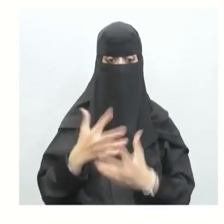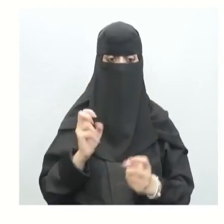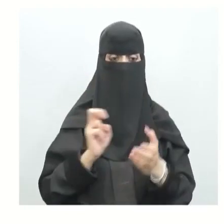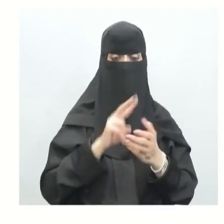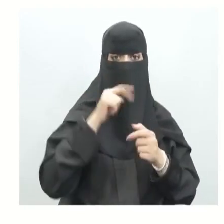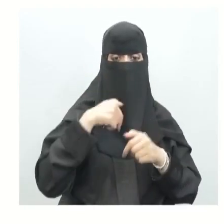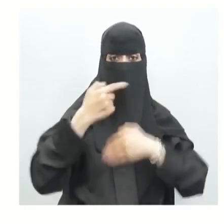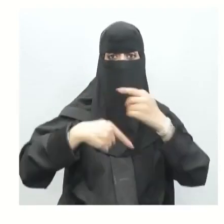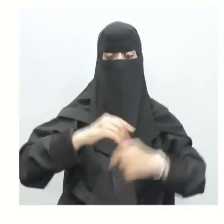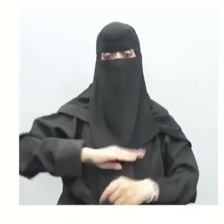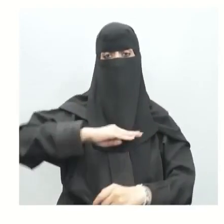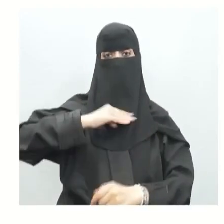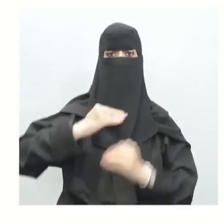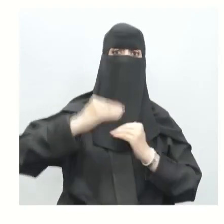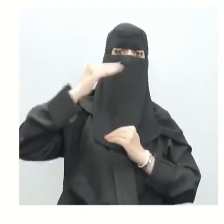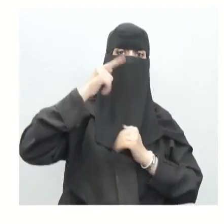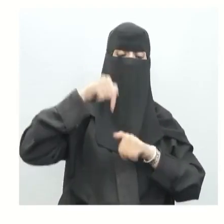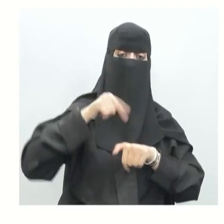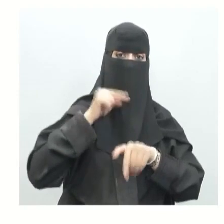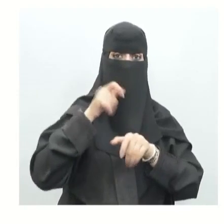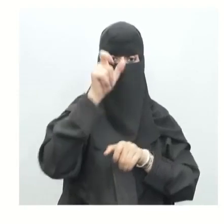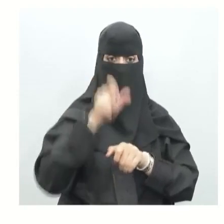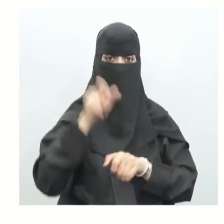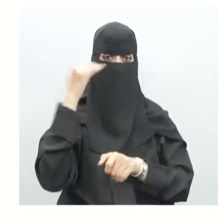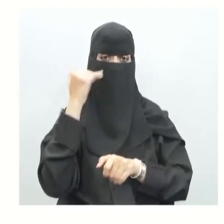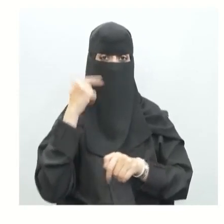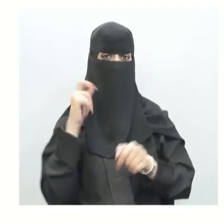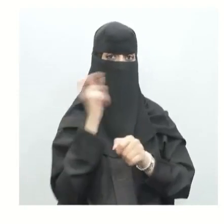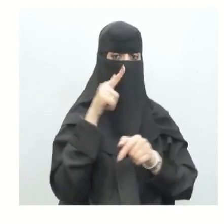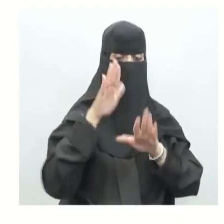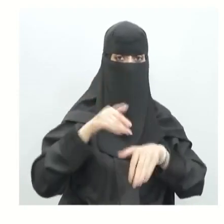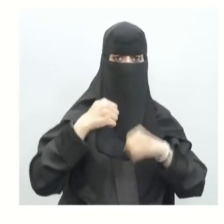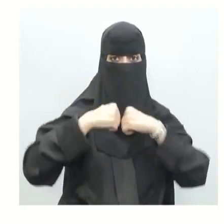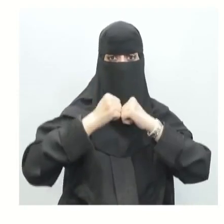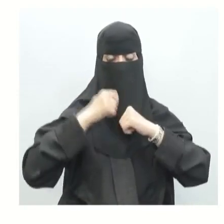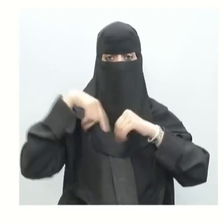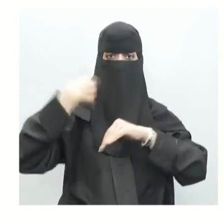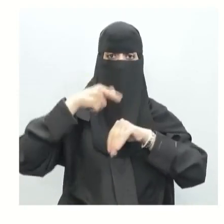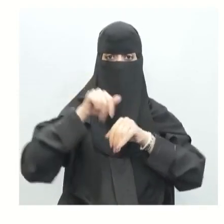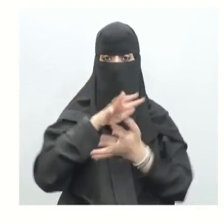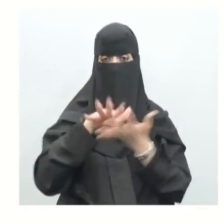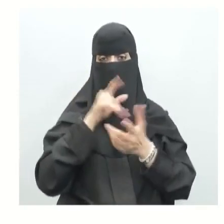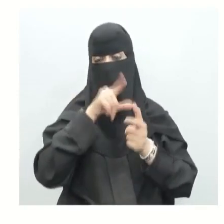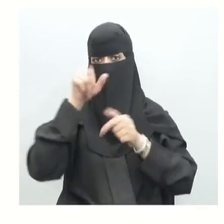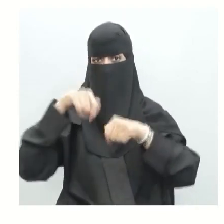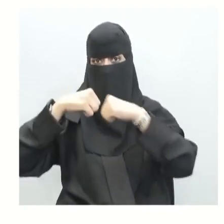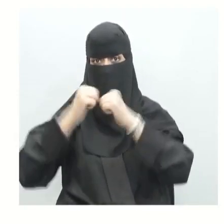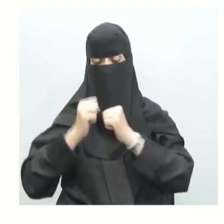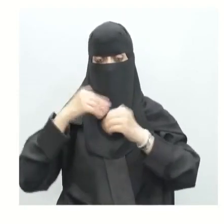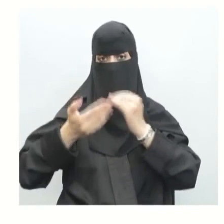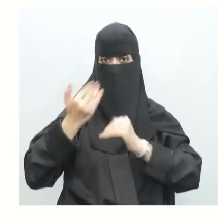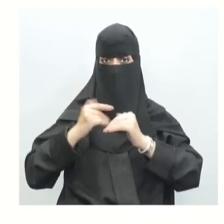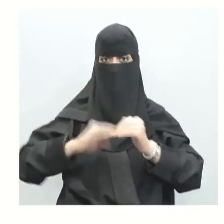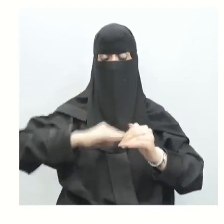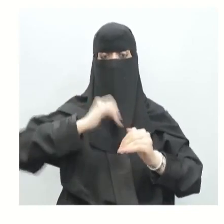الإصابة مع تقدم العمر ويصبح الشاب معرضا للإصابة بالتهاب العظم إذا أصيب بضرر ما في المفصل في مرحلة